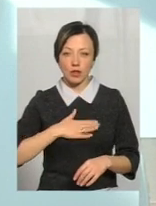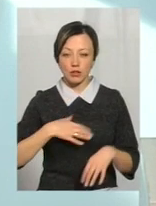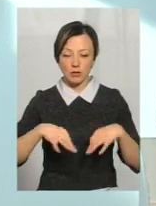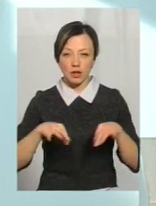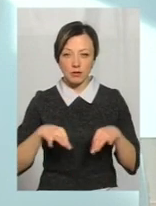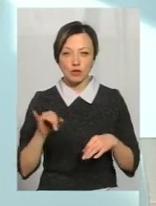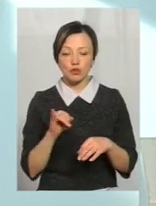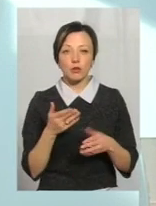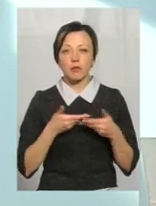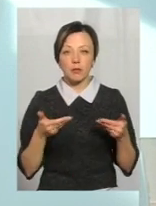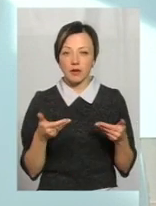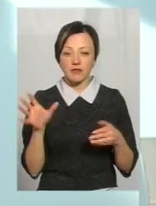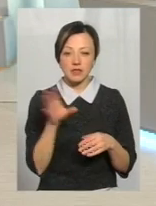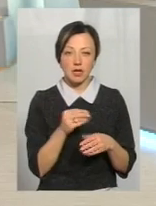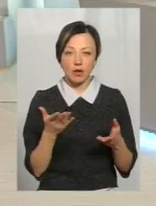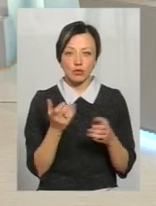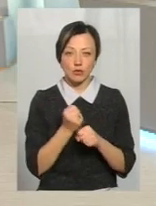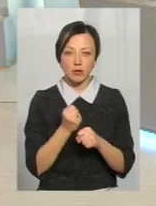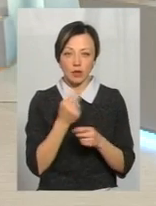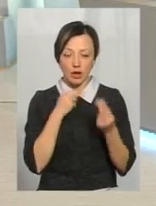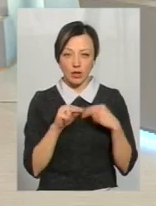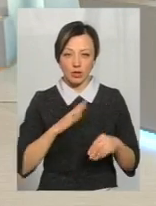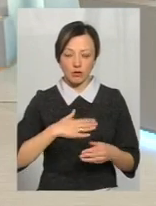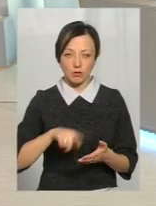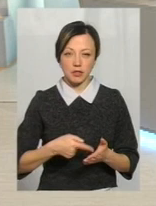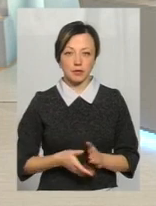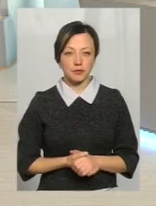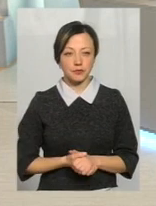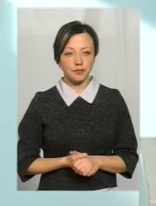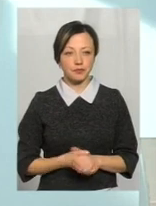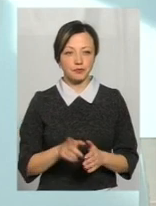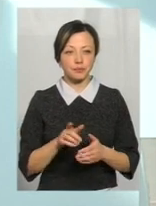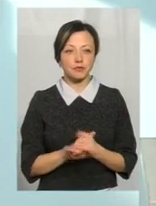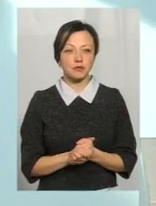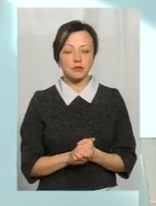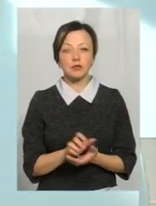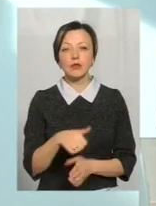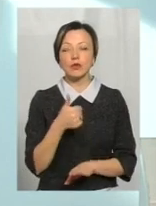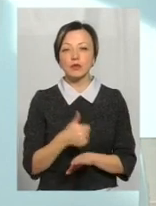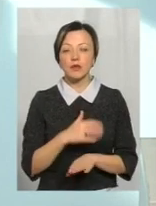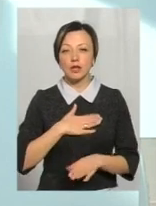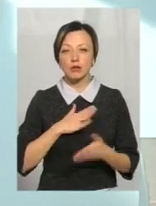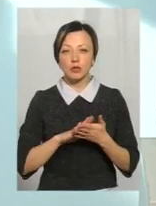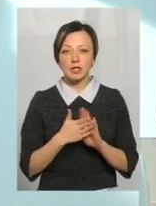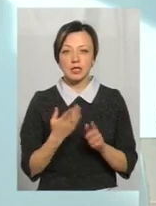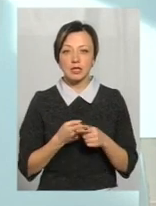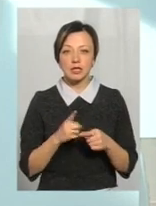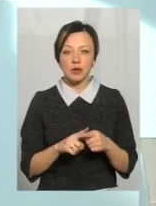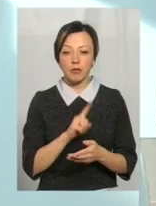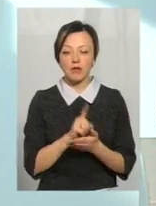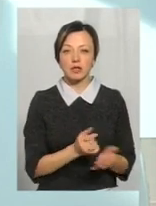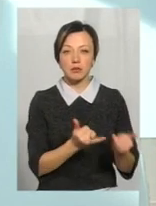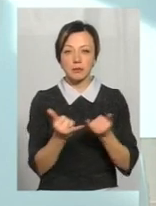транспортом, і щоб ми всі якось зробили краще нашому місту і тим, хто тут перебувається? саме основне наша позиція – це, звісно, ми повинні